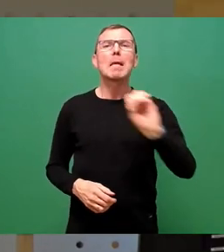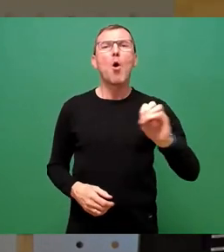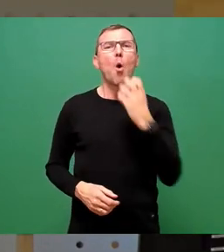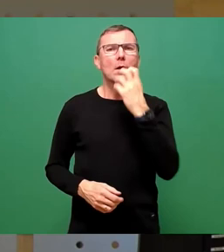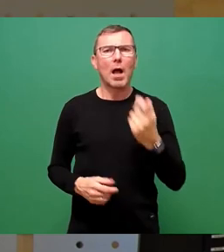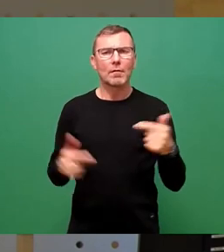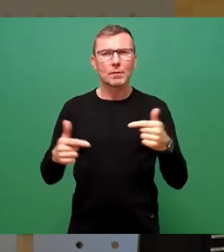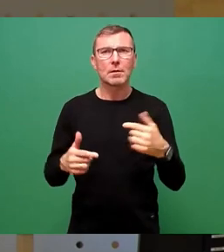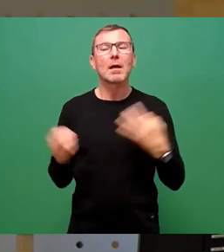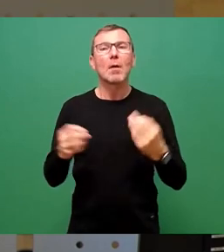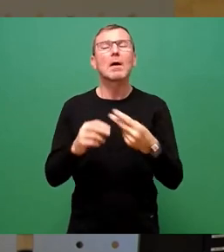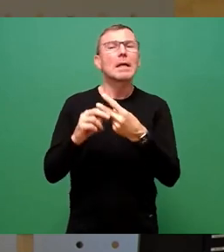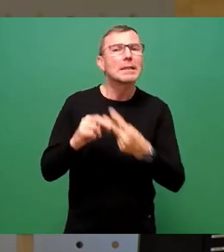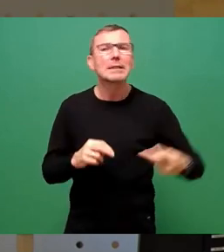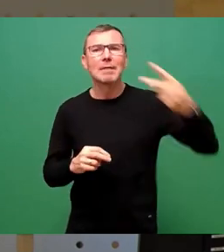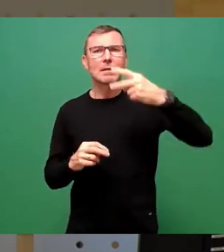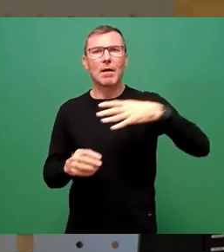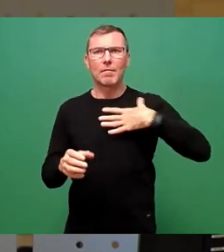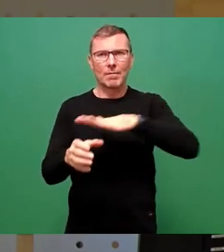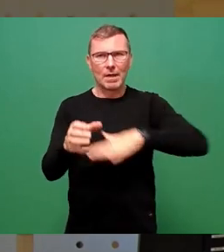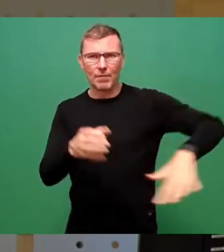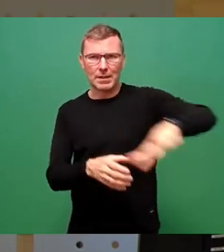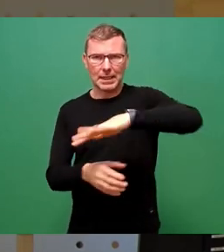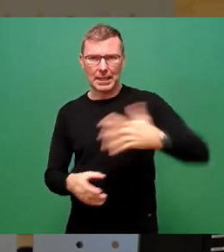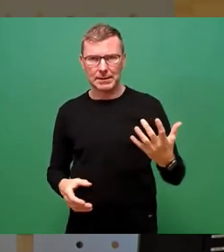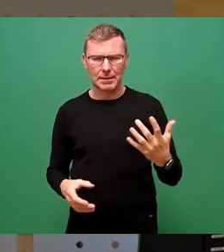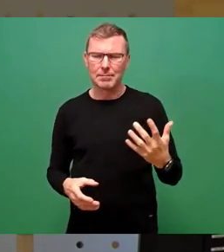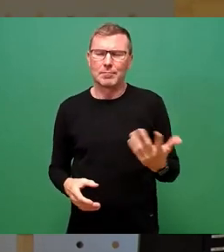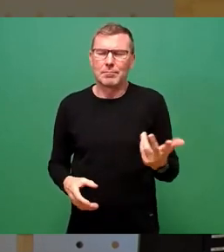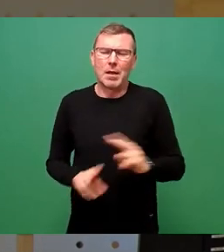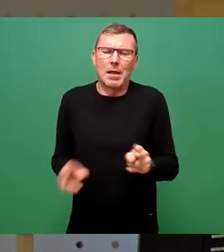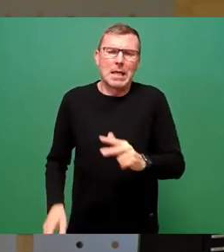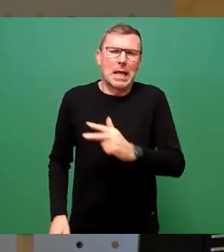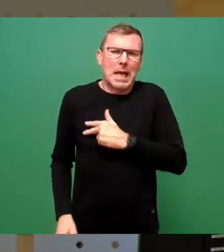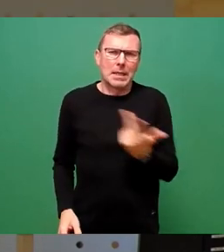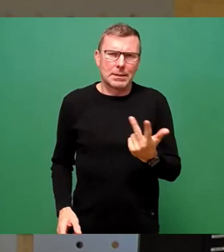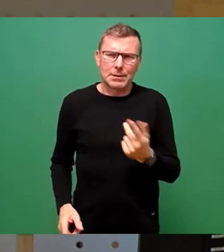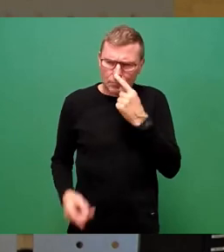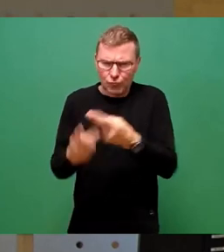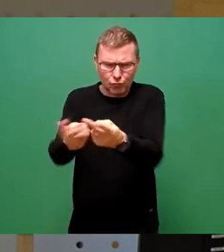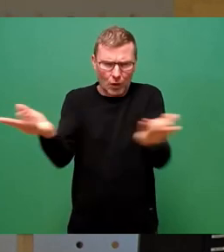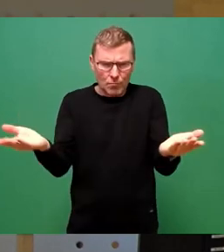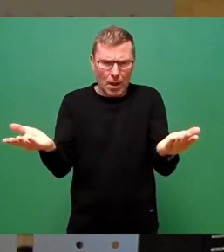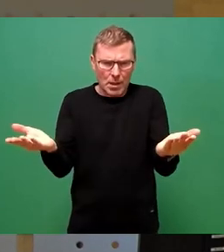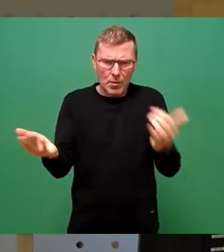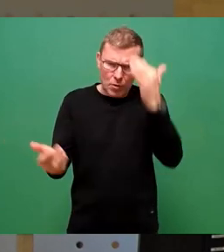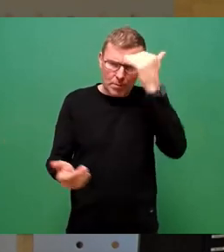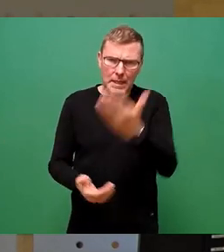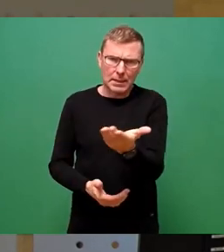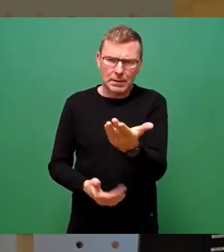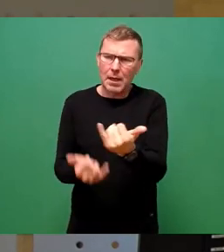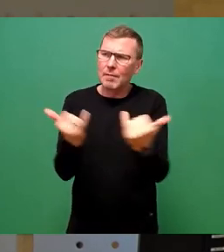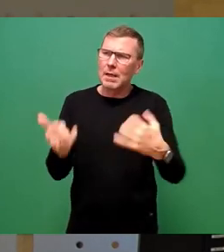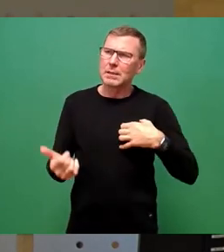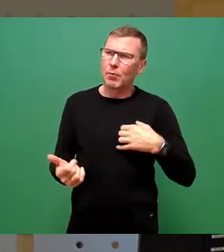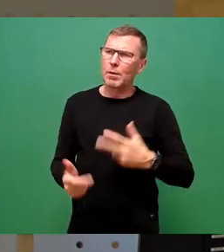die 20-fache Fläche von Dresden. Ich halte das für unrealistisch, vielleicht geht ihr noch mal in euch und überlegt, wie ihr das Problem